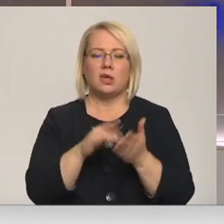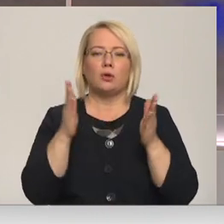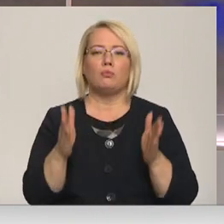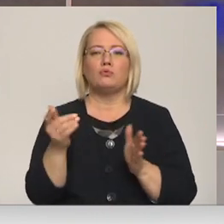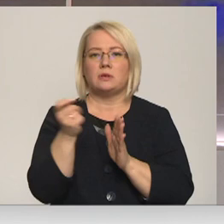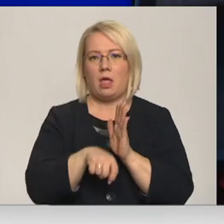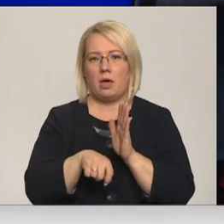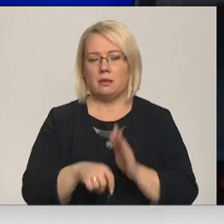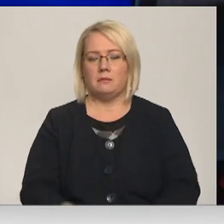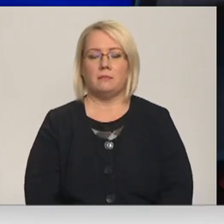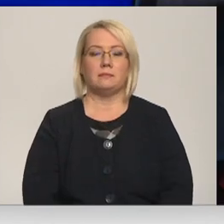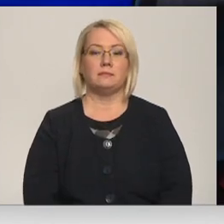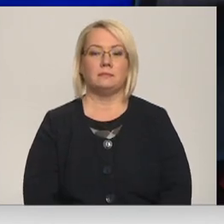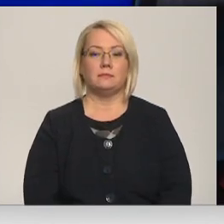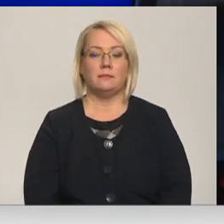Anstrati.